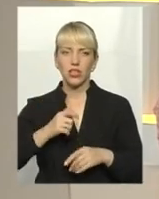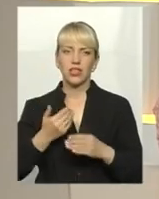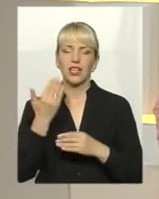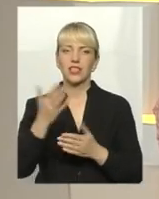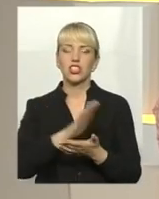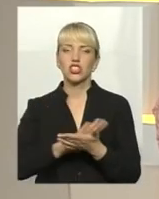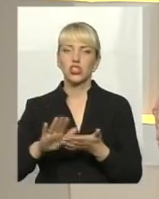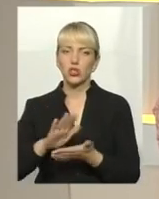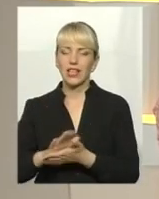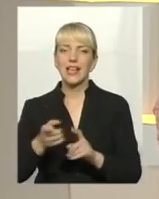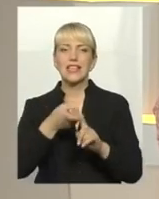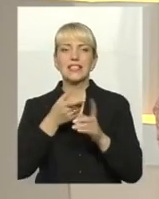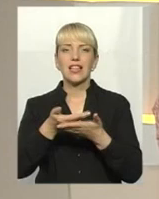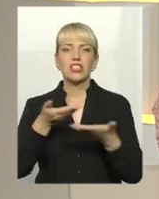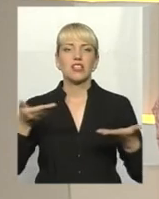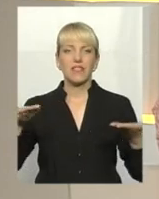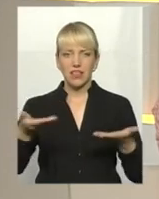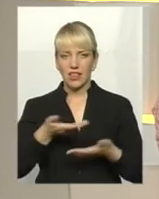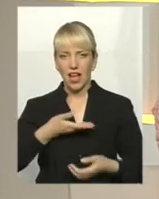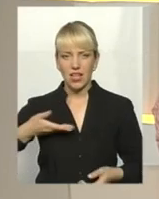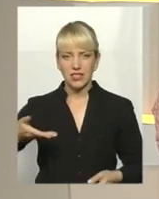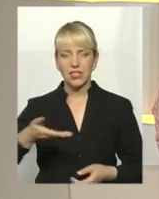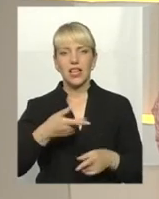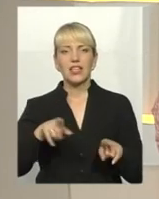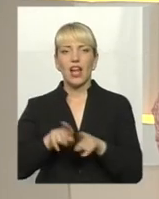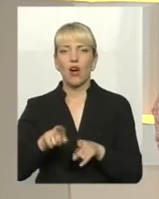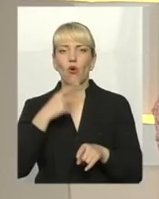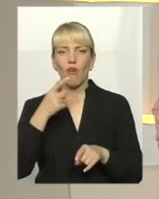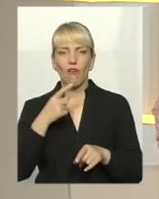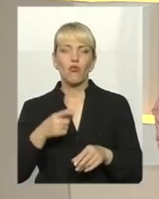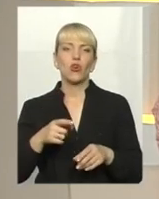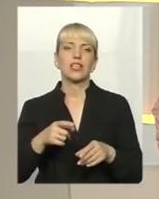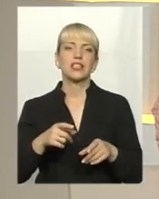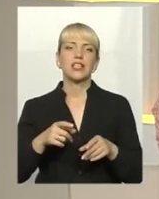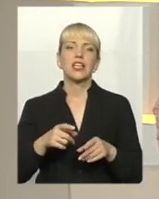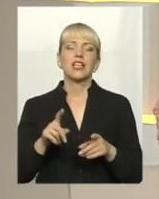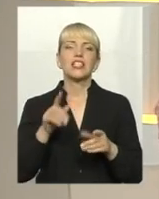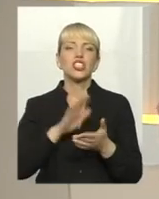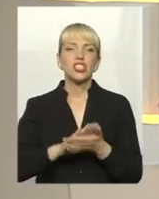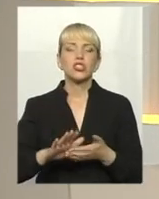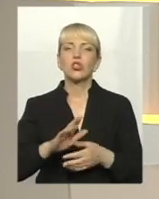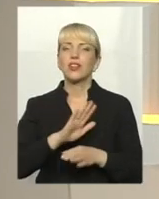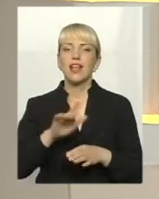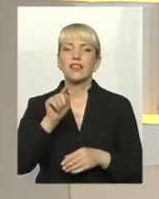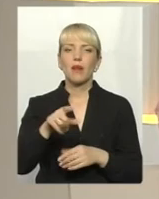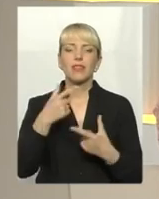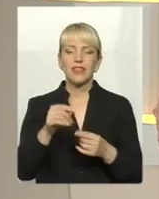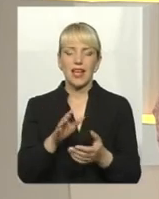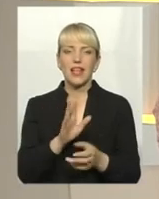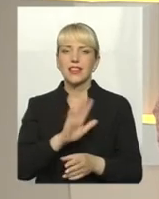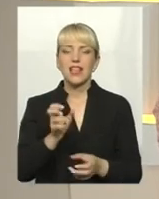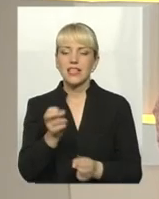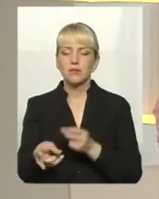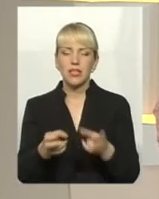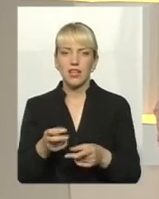чистота залежить від нас. Адже так говорить прописна істина, що чисто не там, де не смітять, а там,